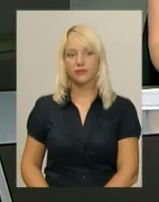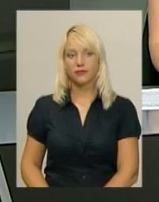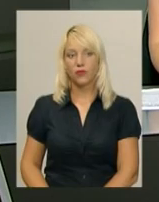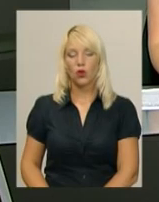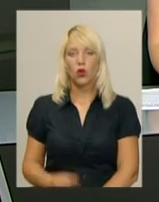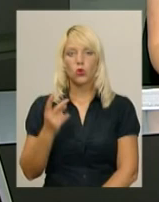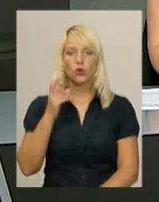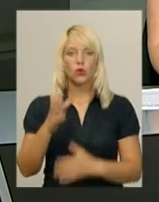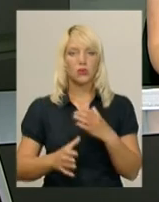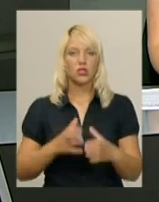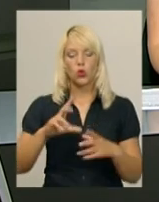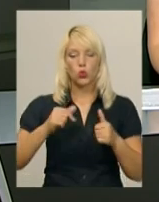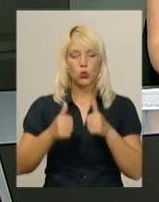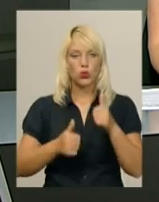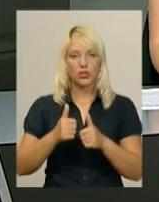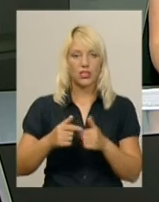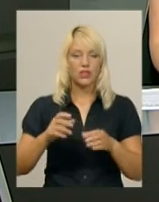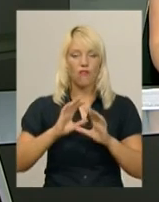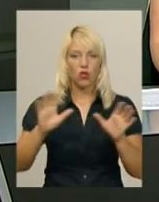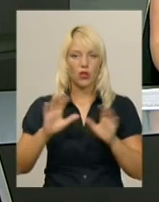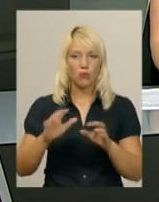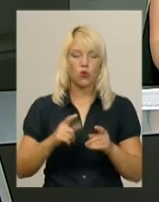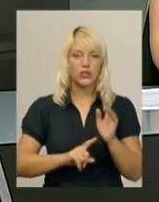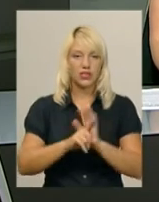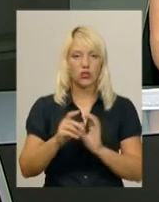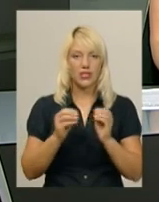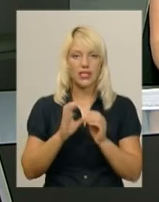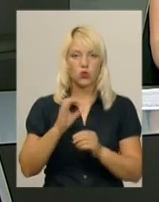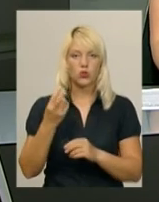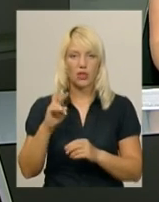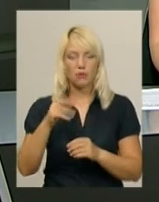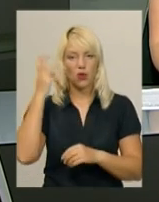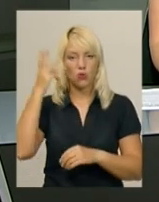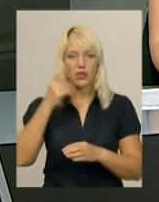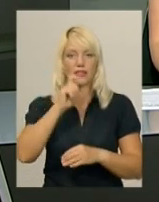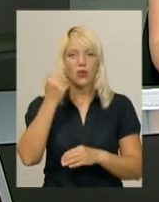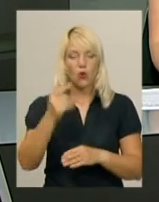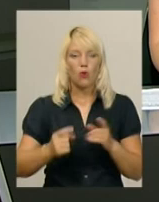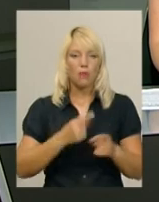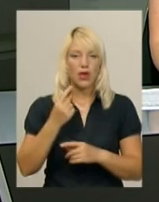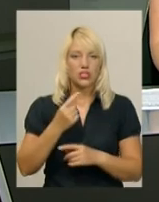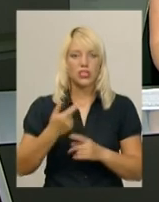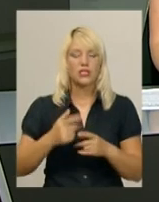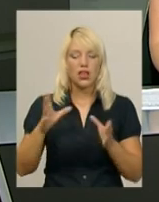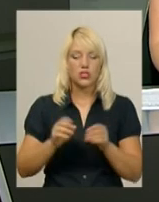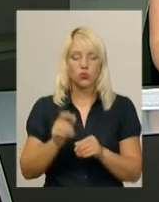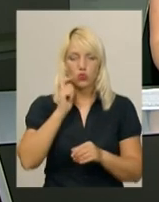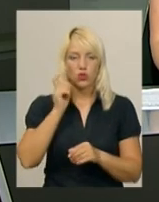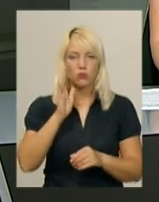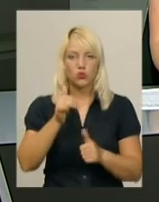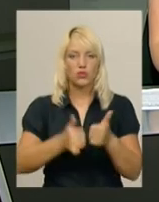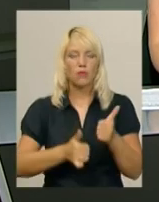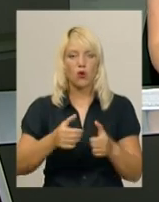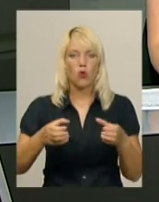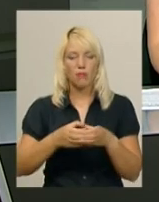Другий міжнародний турнір з волейболу стартує 10 серпня в Хмельницькому. За його першість разом з українцями змагатимуться